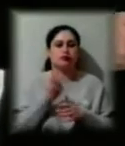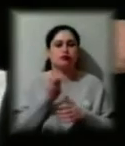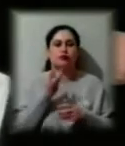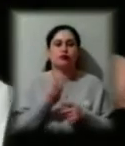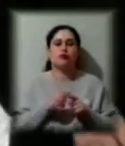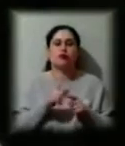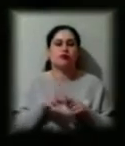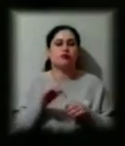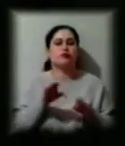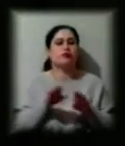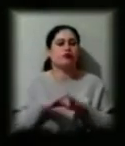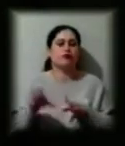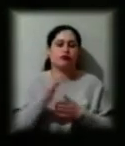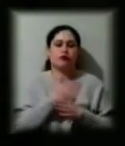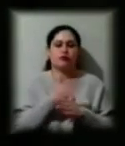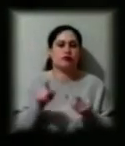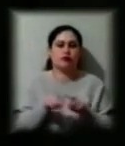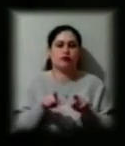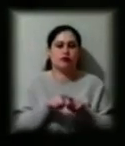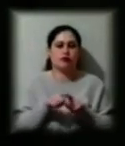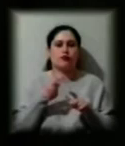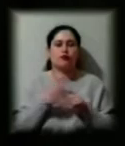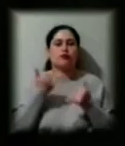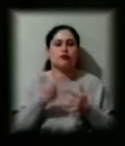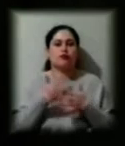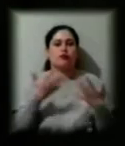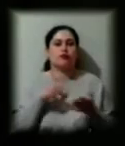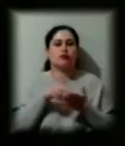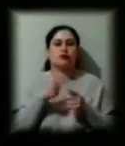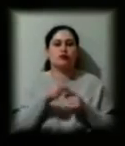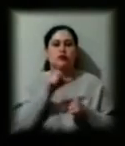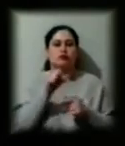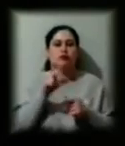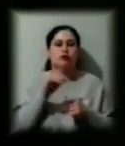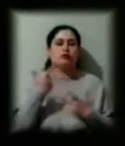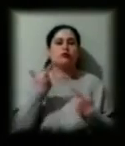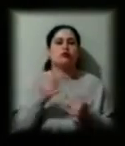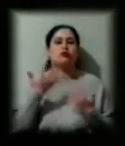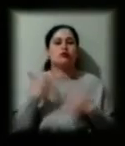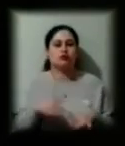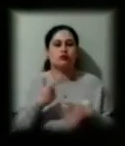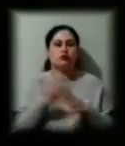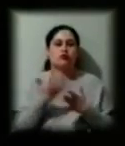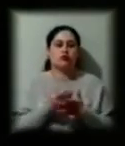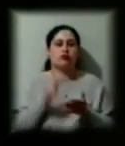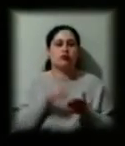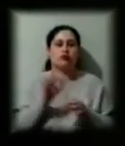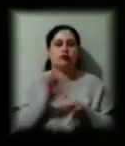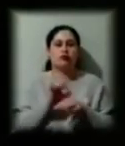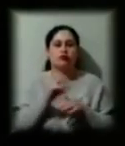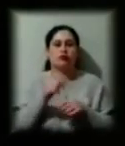вони розпреділяються. Зараз більше йде в ті заклади, де вже наявні, де є хворі, які лікуються.